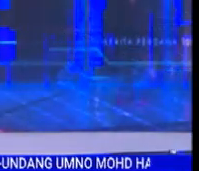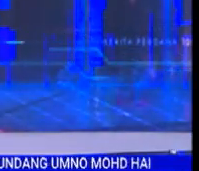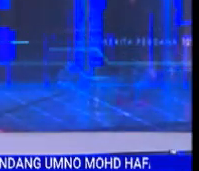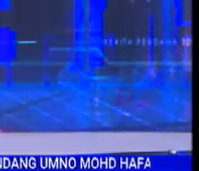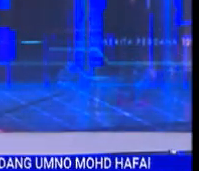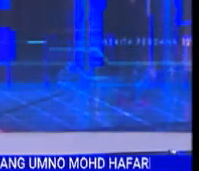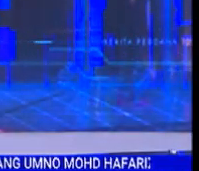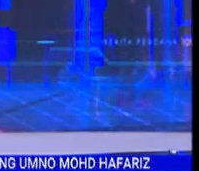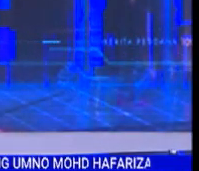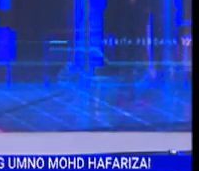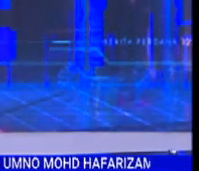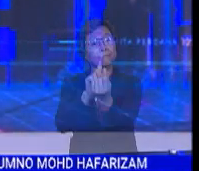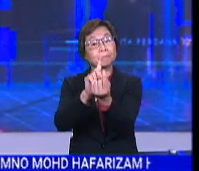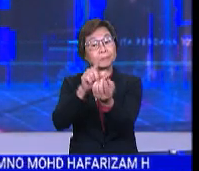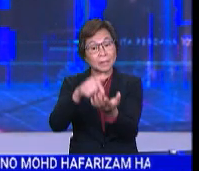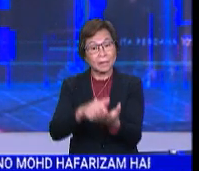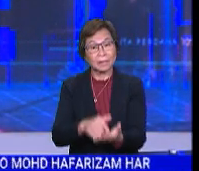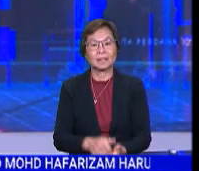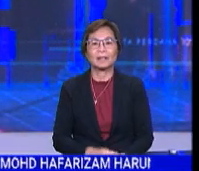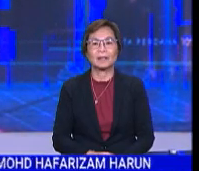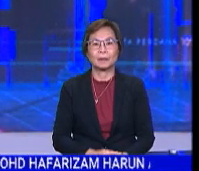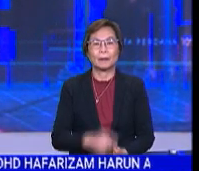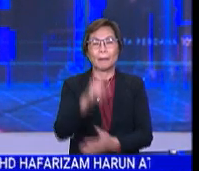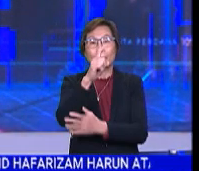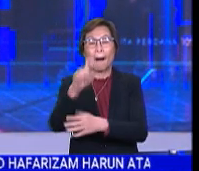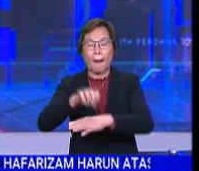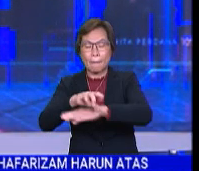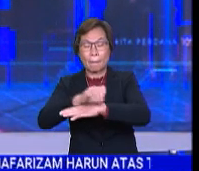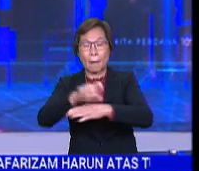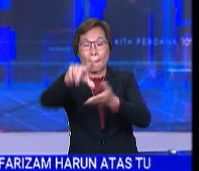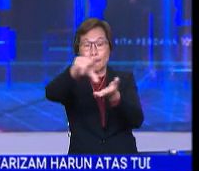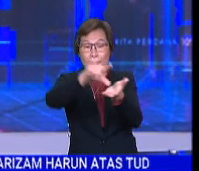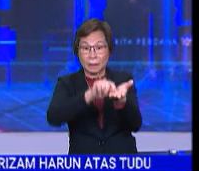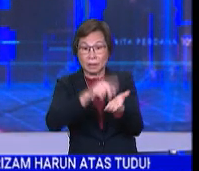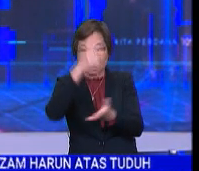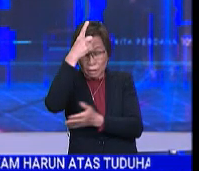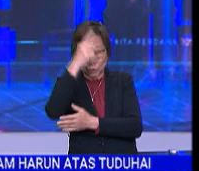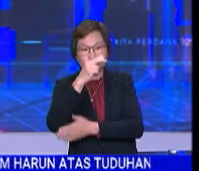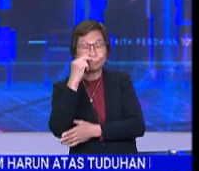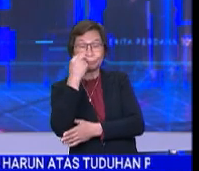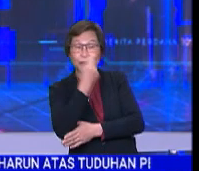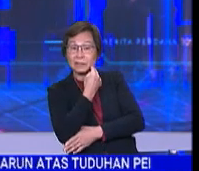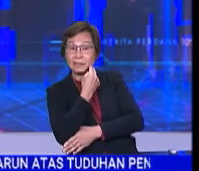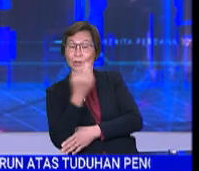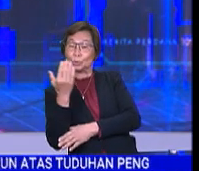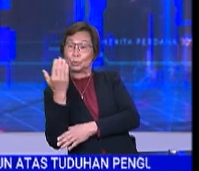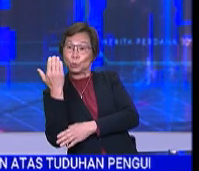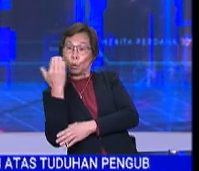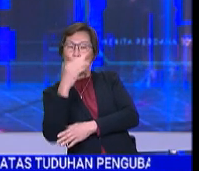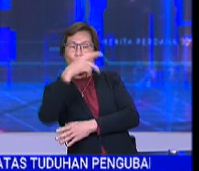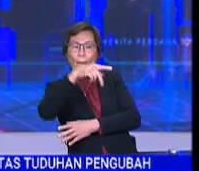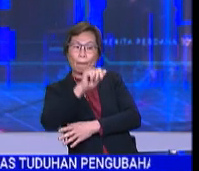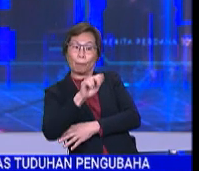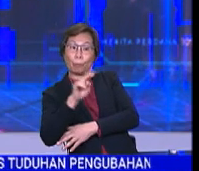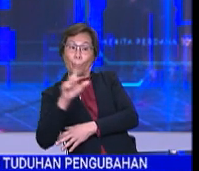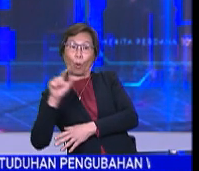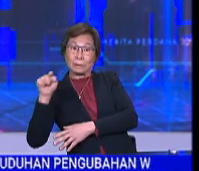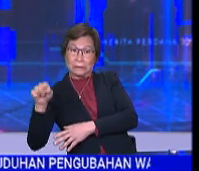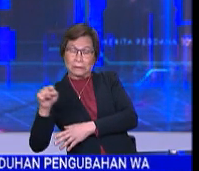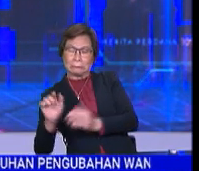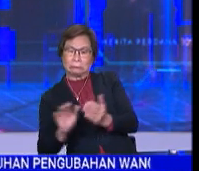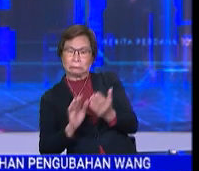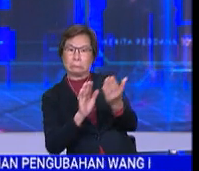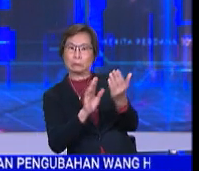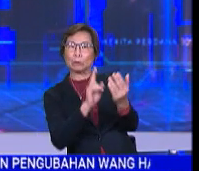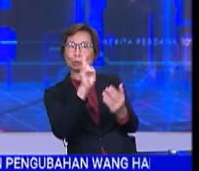Pertama kembali, perkembangan kes bekas penasihat media Datu Seri Najib Razak, Paul Joffrey Stetland yang